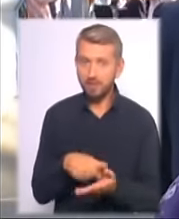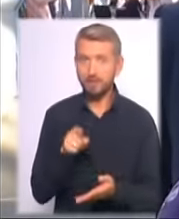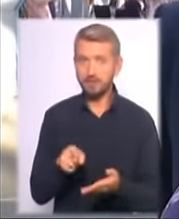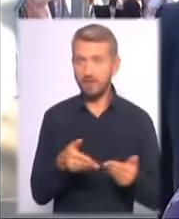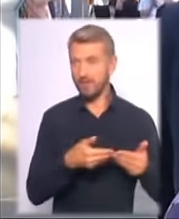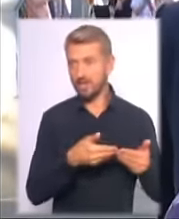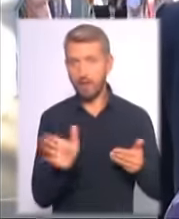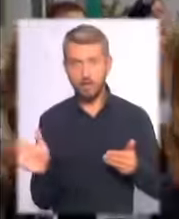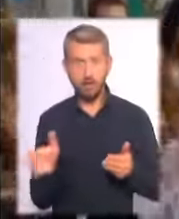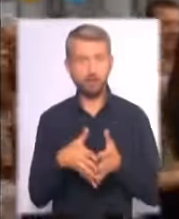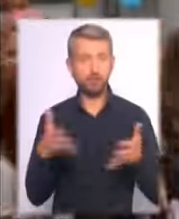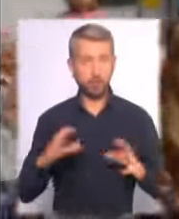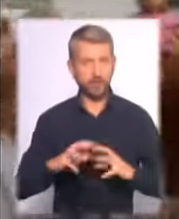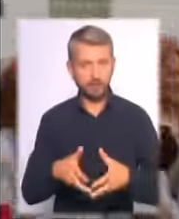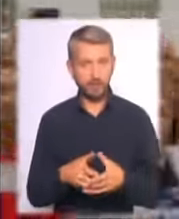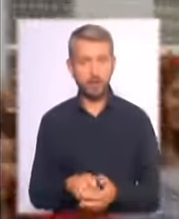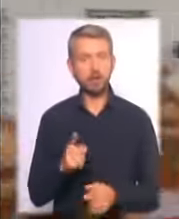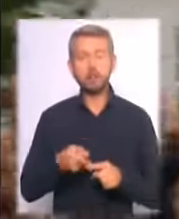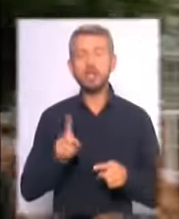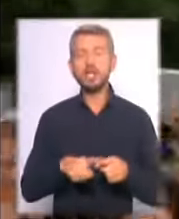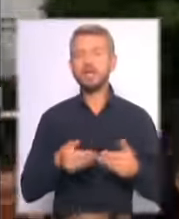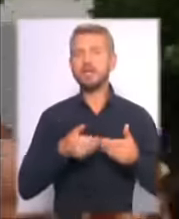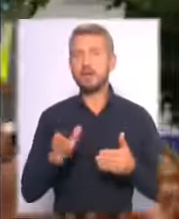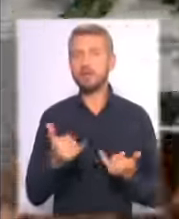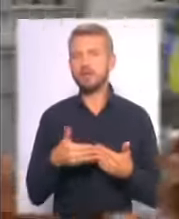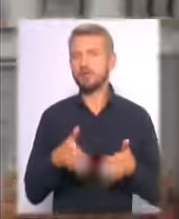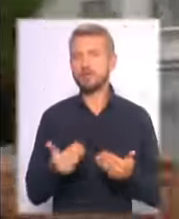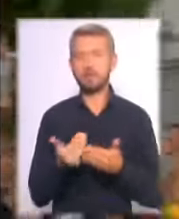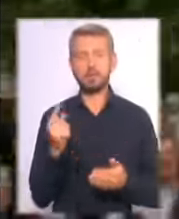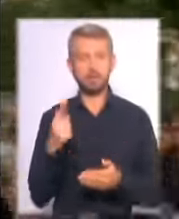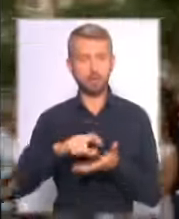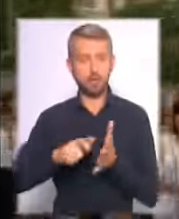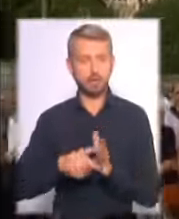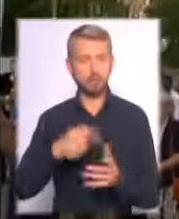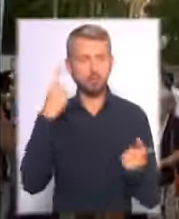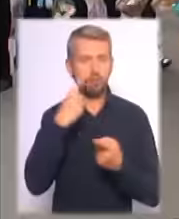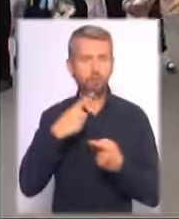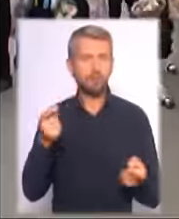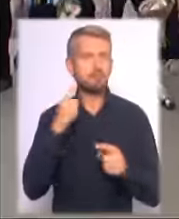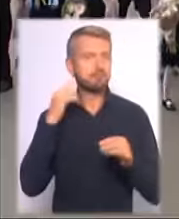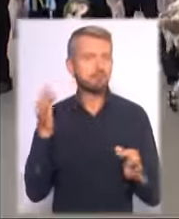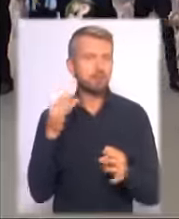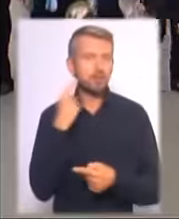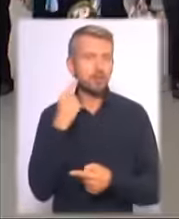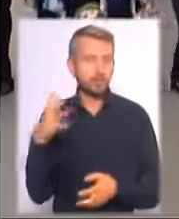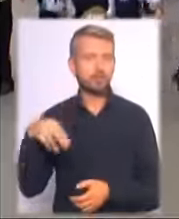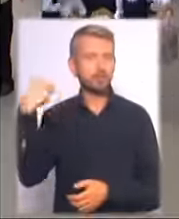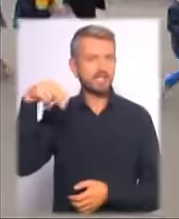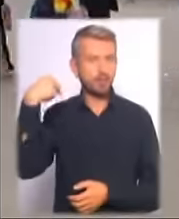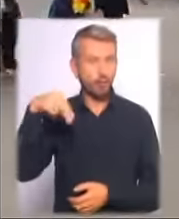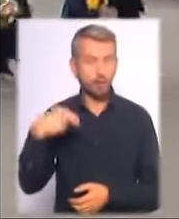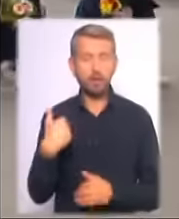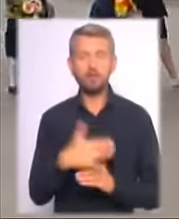двері у широкий світ. Що ці двері тепер відкриваються і перед першачками, сповіщає ще не чуваний ними шкільний дзвоник. Вже